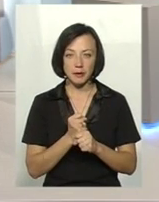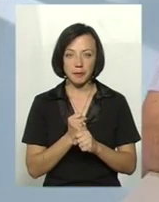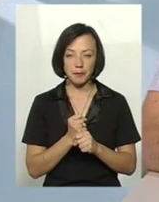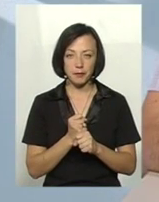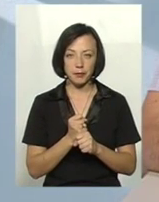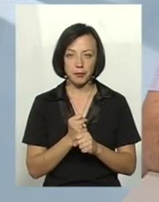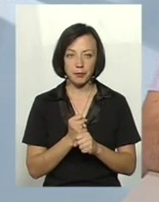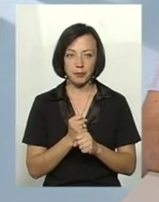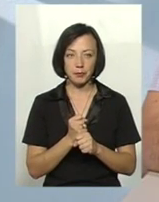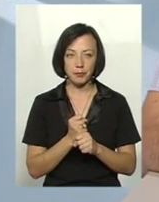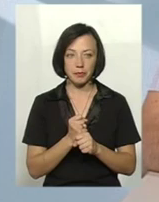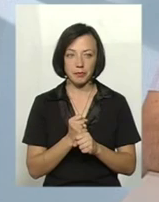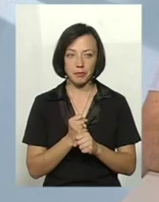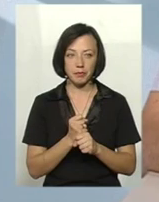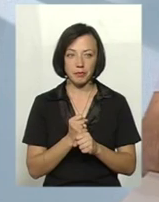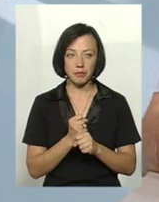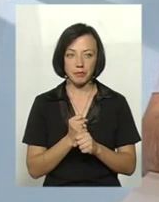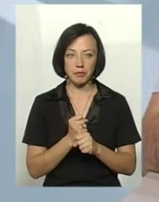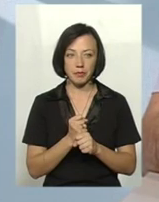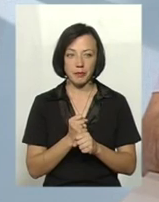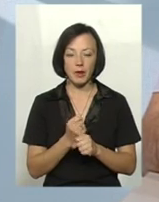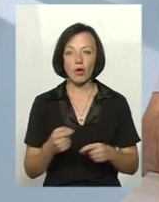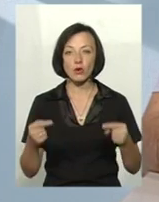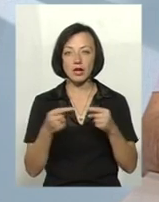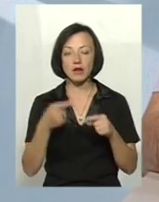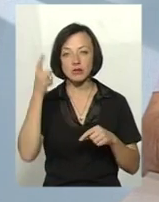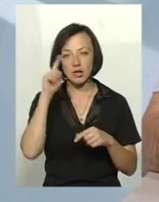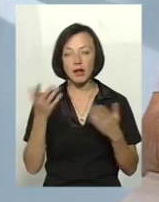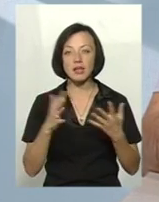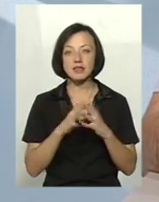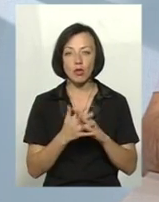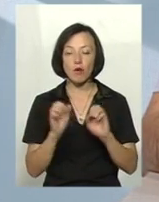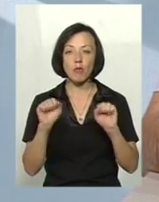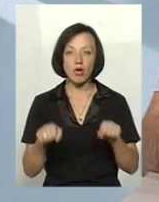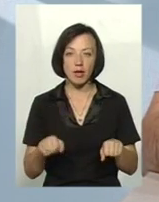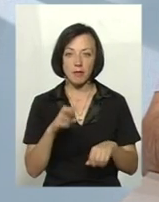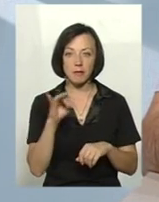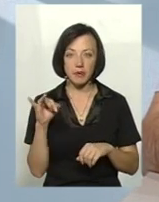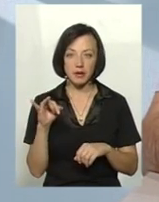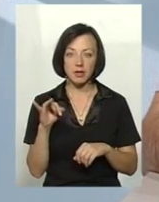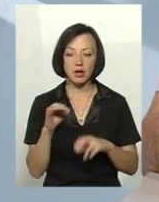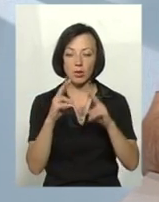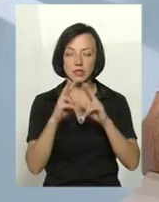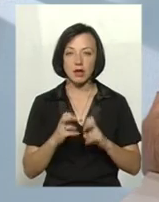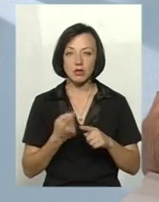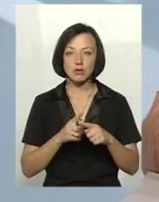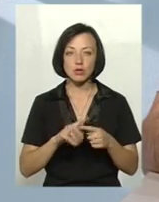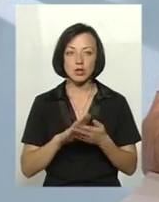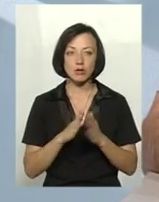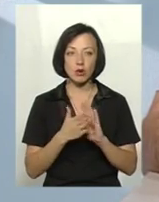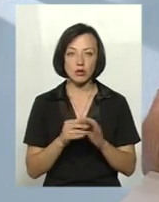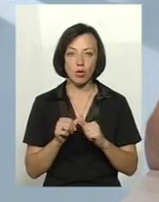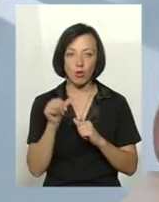може свідчити про те, якби ми конкретно знали, яке село, ми могли б розглянути цю ситуацію